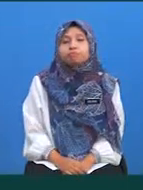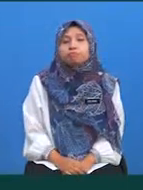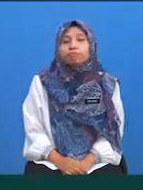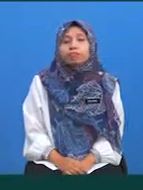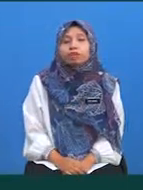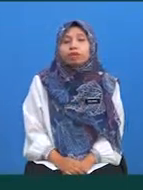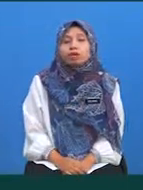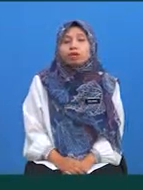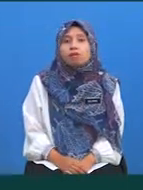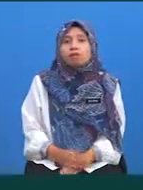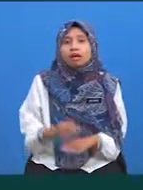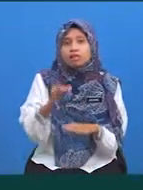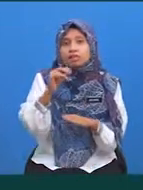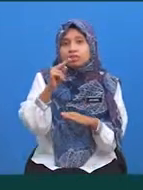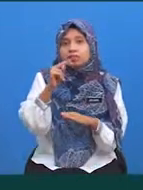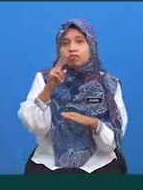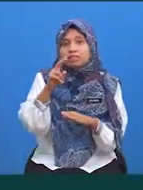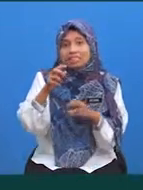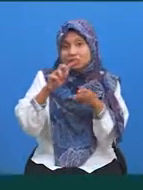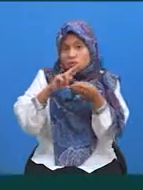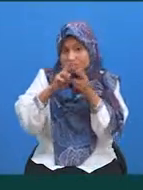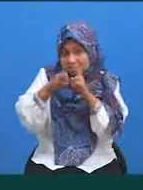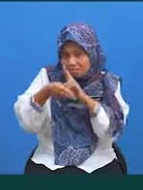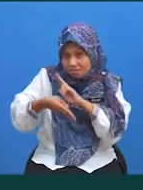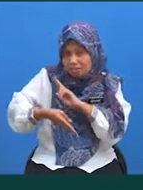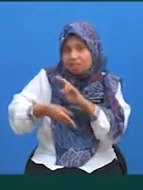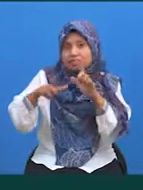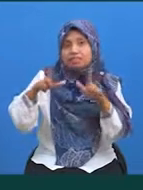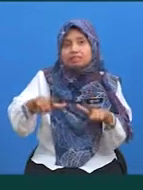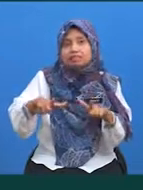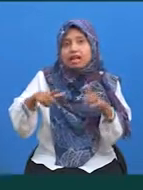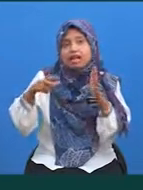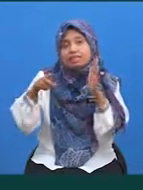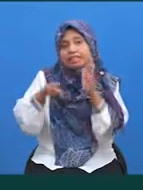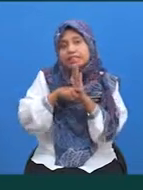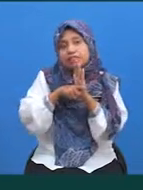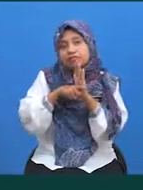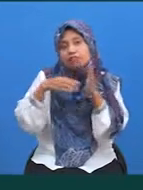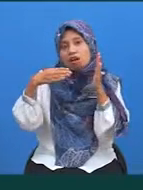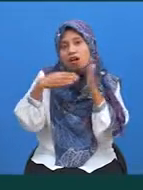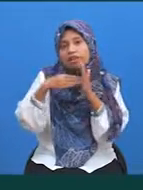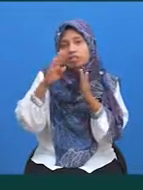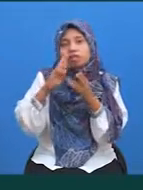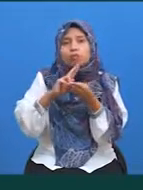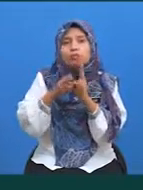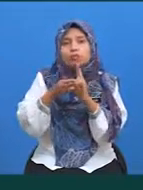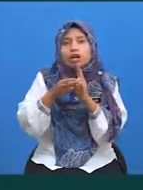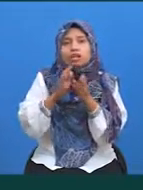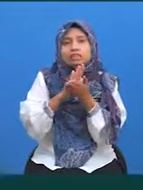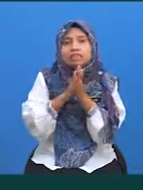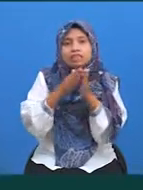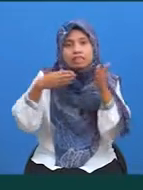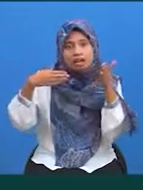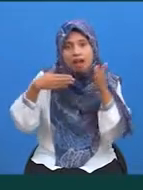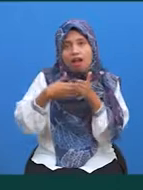Inverse Letak negatif Maka hat akan berubah menjadi hat 5